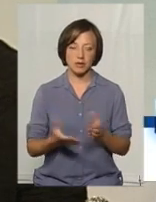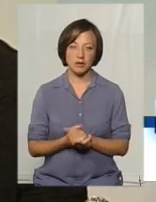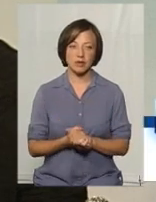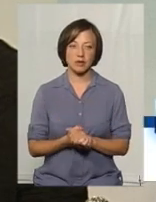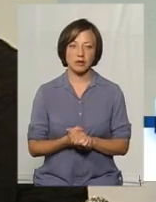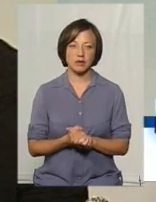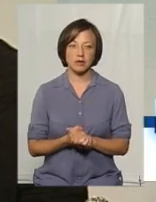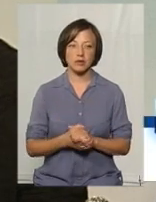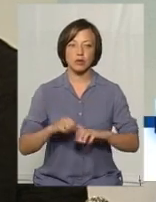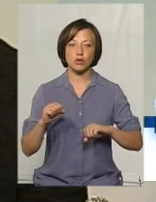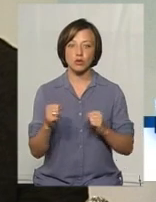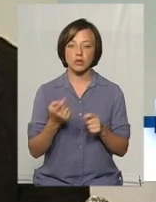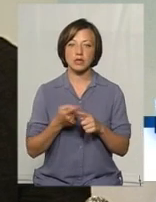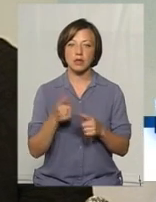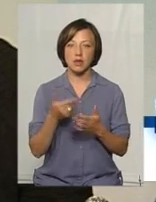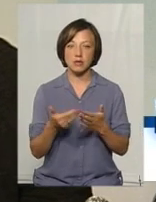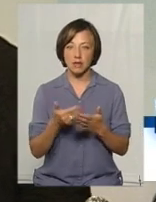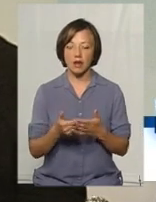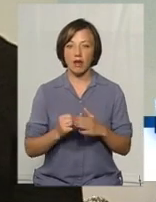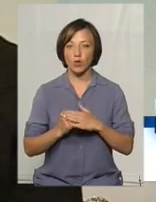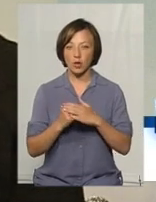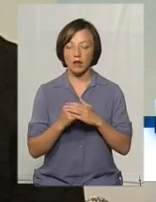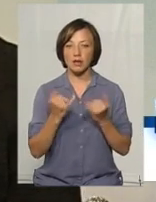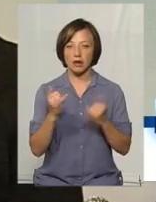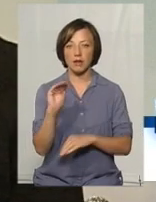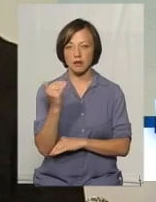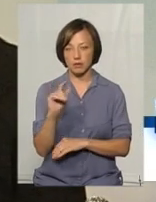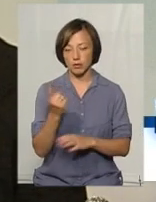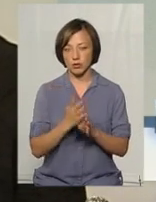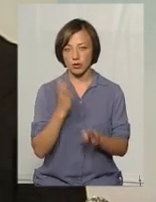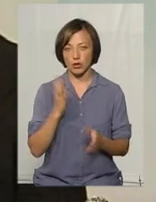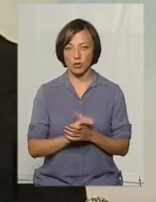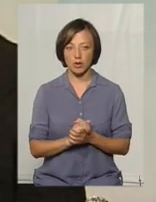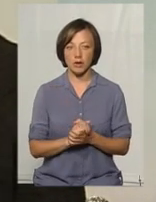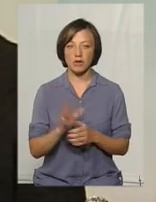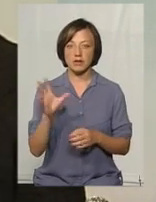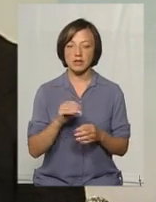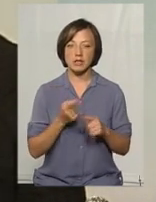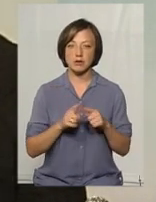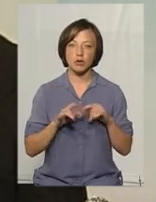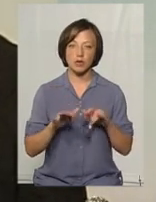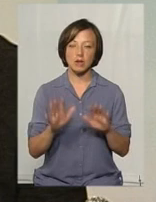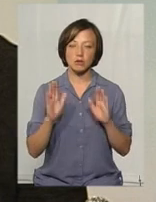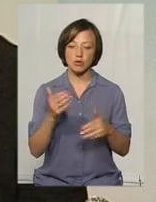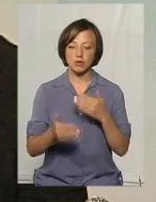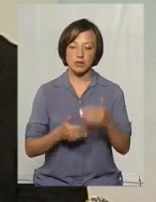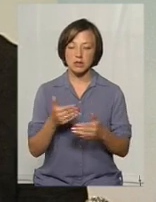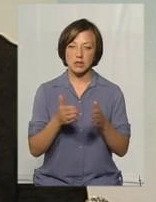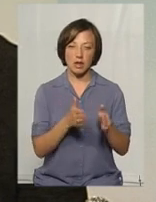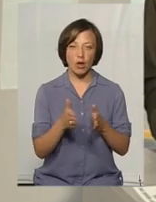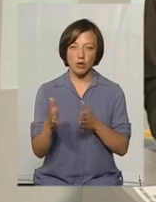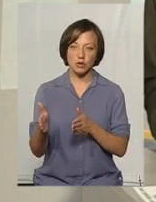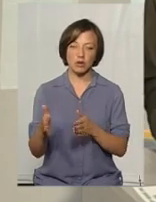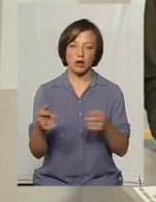Щоб це друг, товариш, наставник, це авторитет для дитини в першу чергу. Тоді всі ці процеси будуть йти злагоджено,